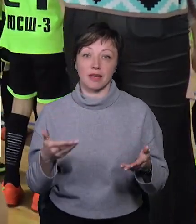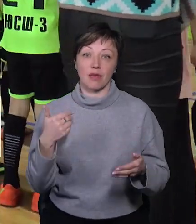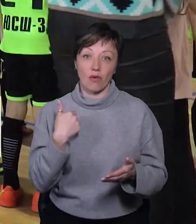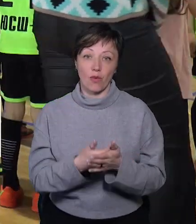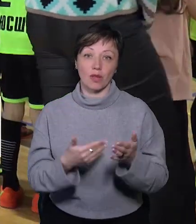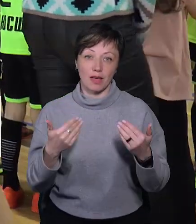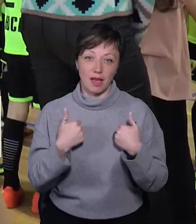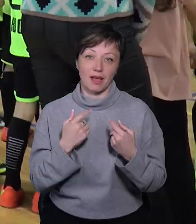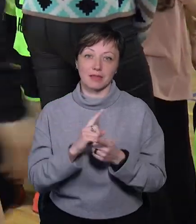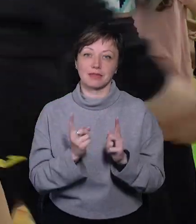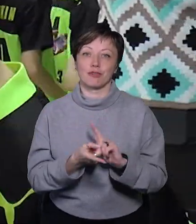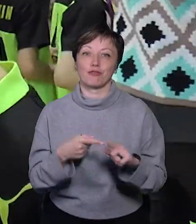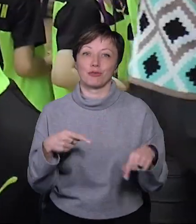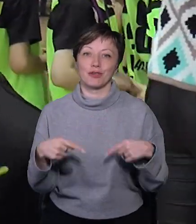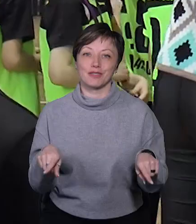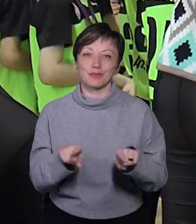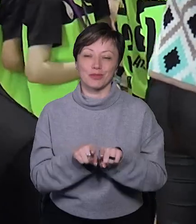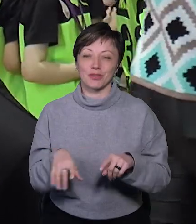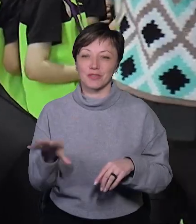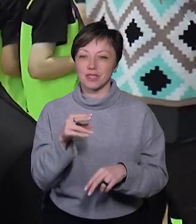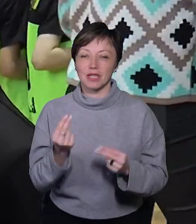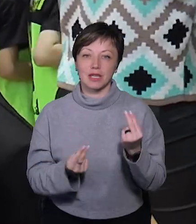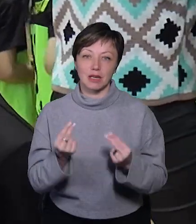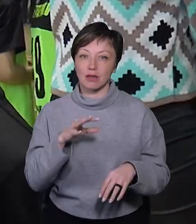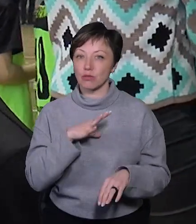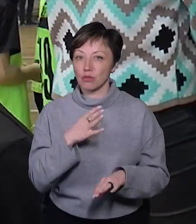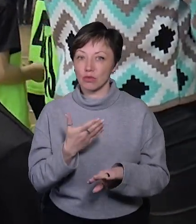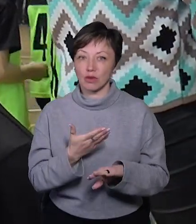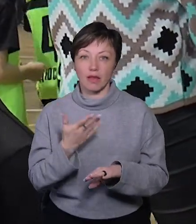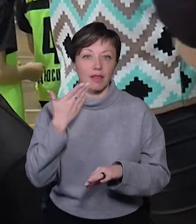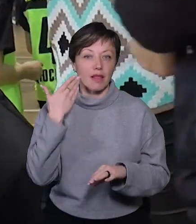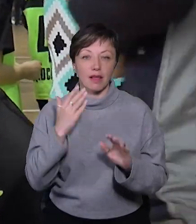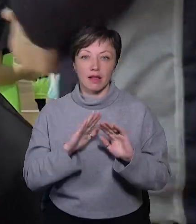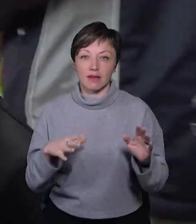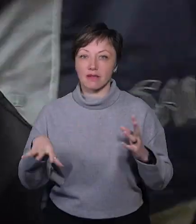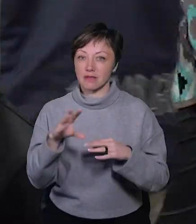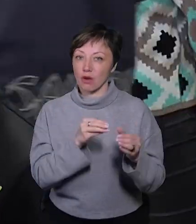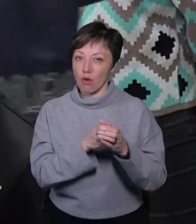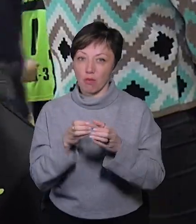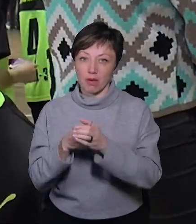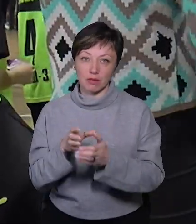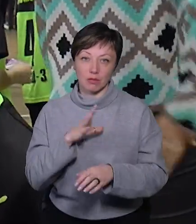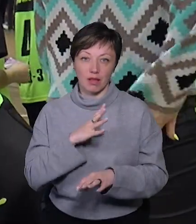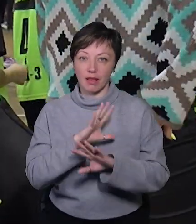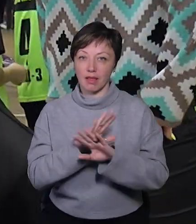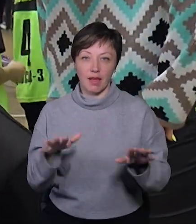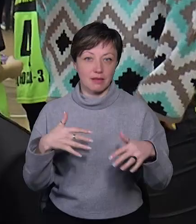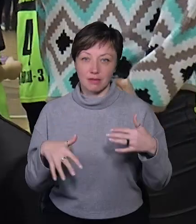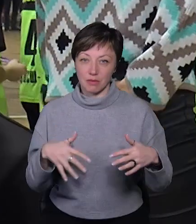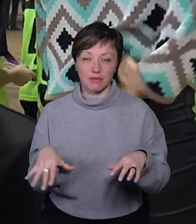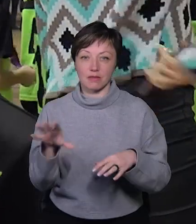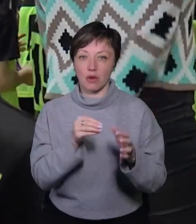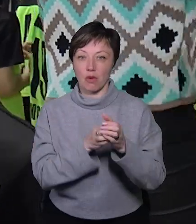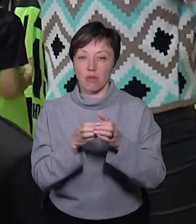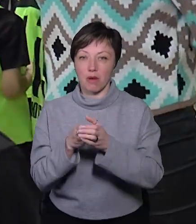от і я став футболістом теж. Всі ігри були нелегкі, всі команди були не слабкі. Всі